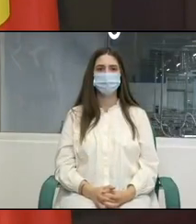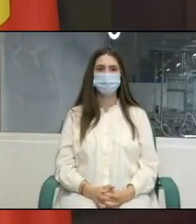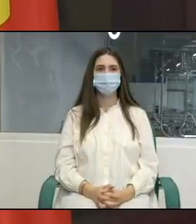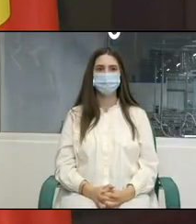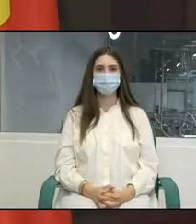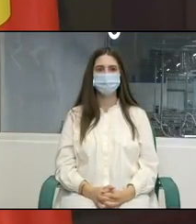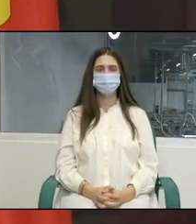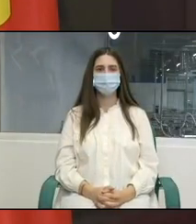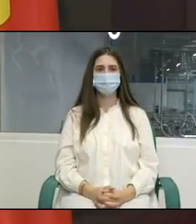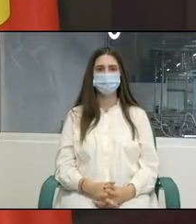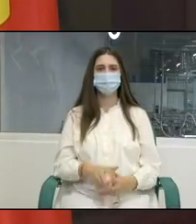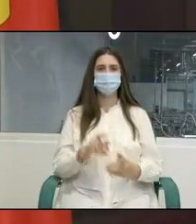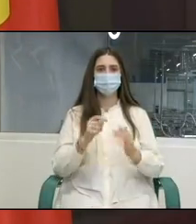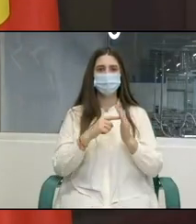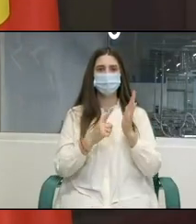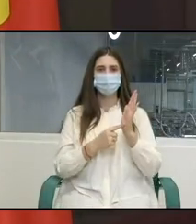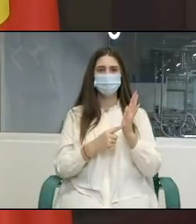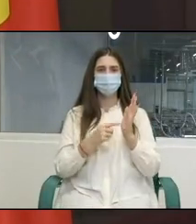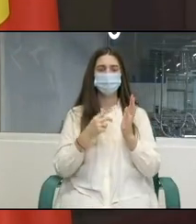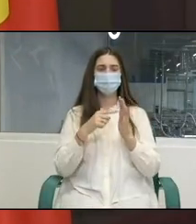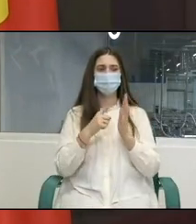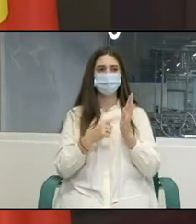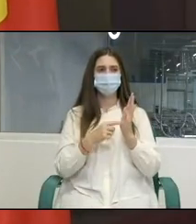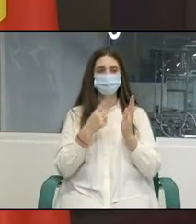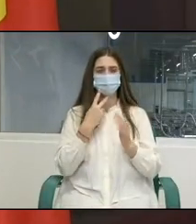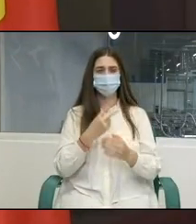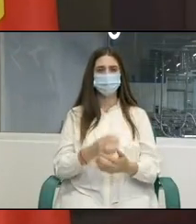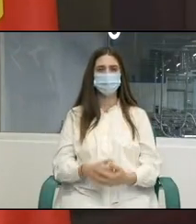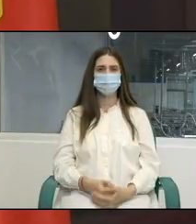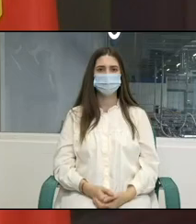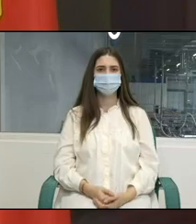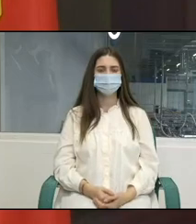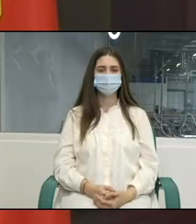înserate în căsuța de mesaje mulțumesc mult